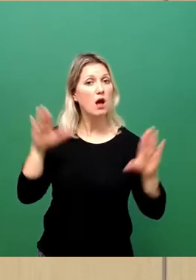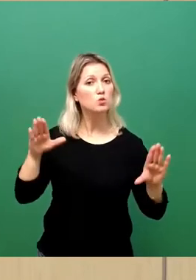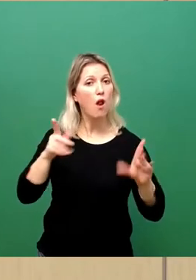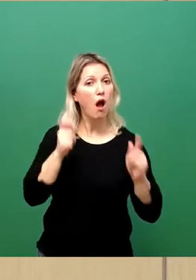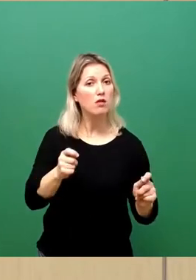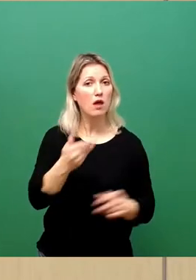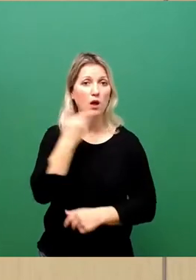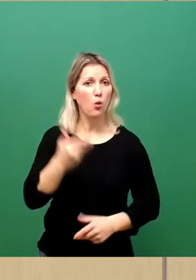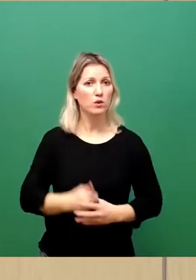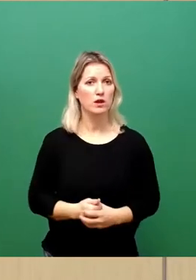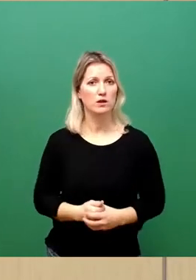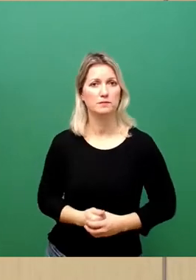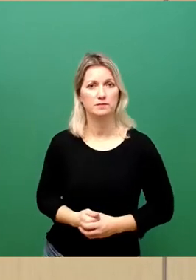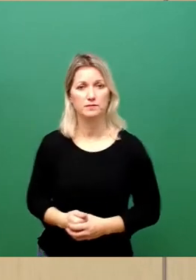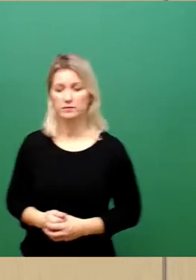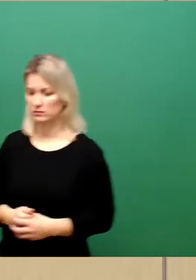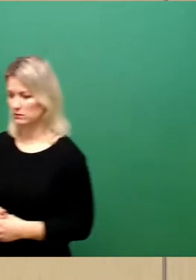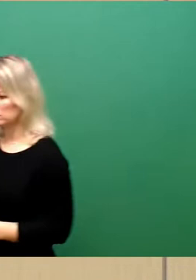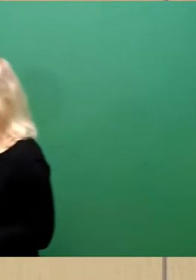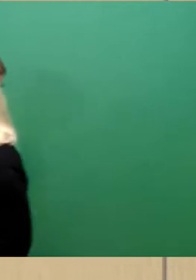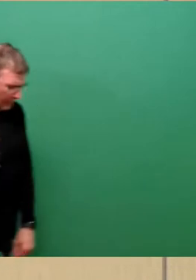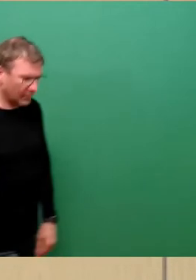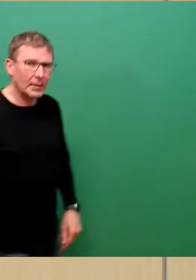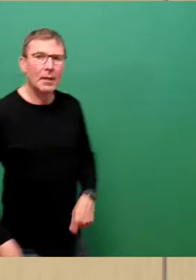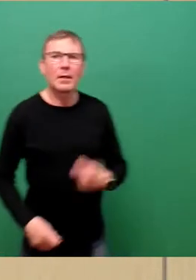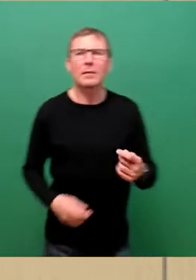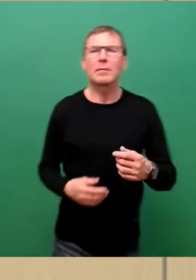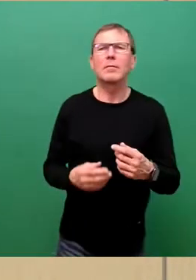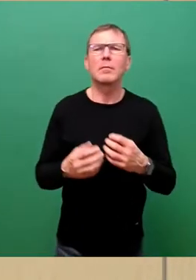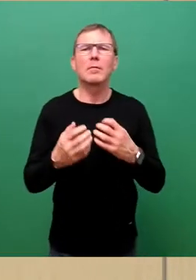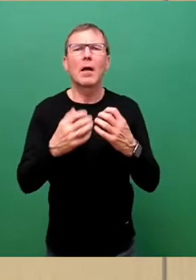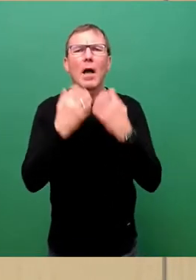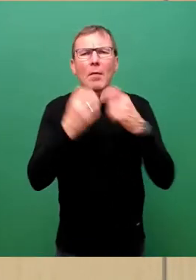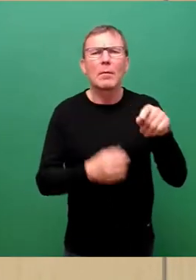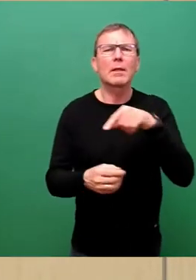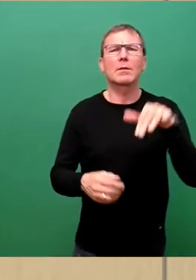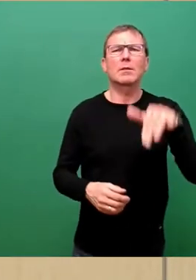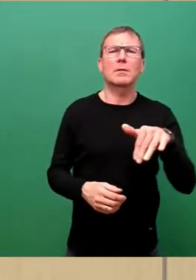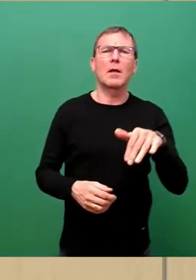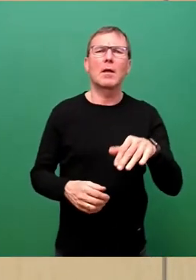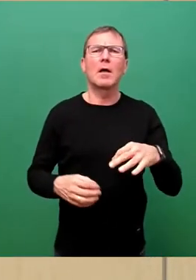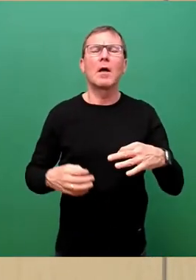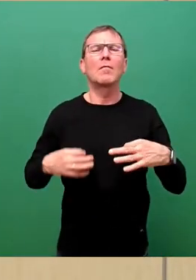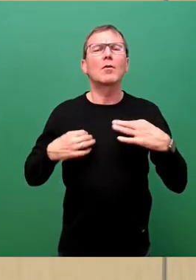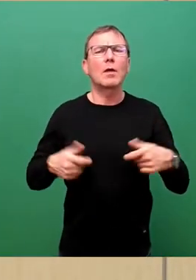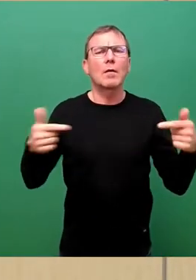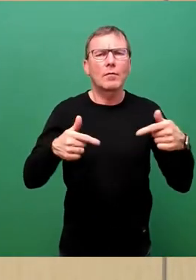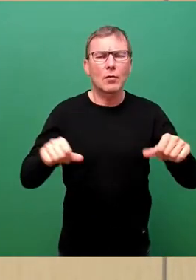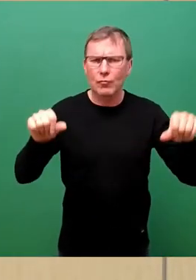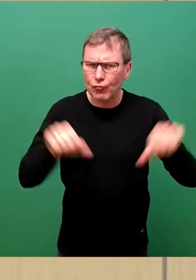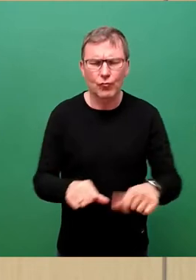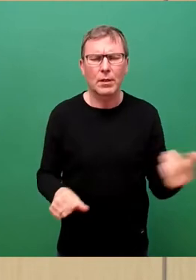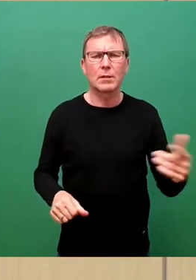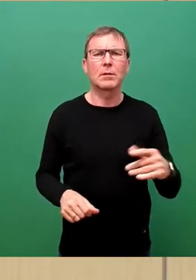Es gibt übereinstimmende Berichte von fehlender gesundheitlicher Versorgung von Menschen in den Detention Centers. Dort halten sich ungefähr noch 1.600 Menschen in Polen auf.